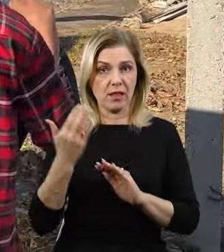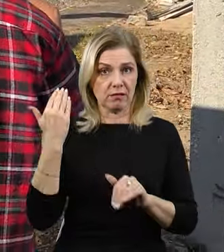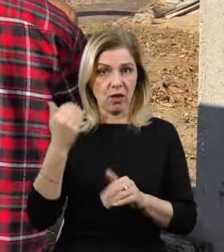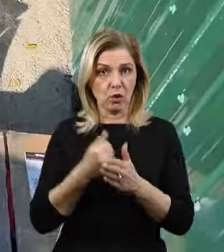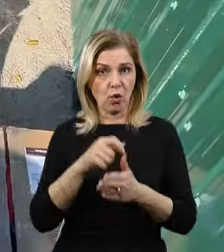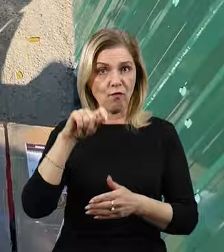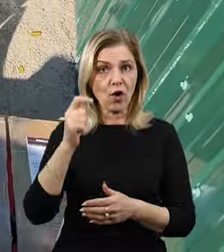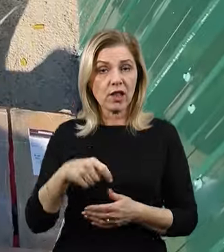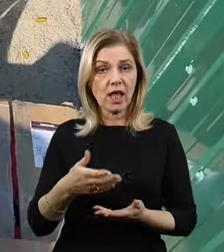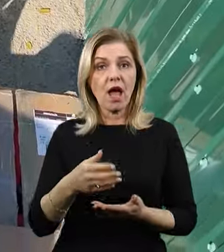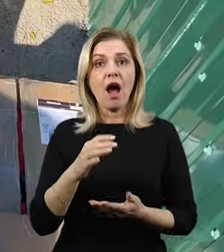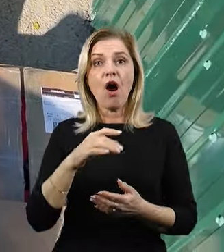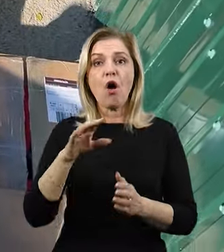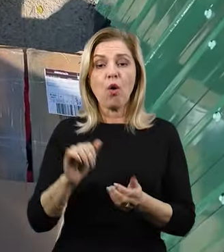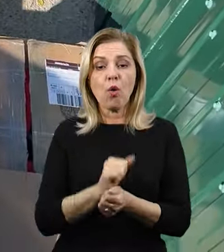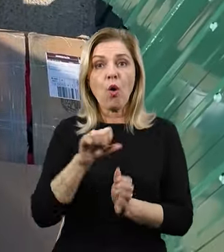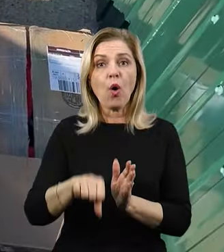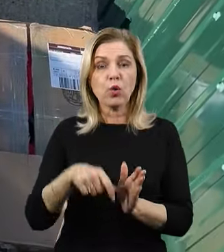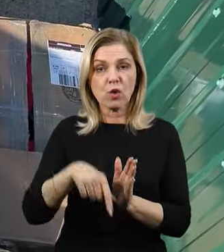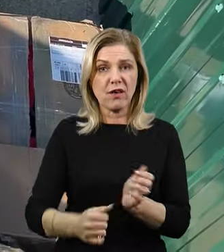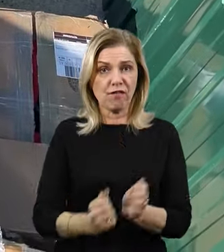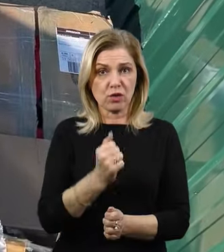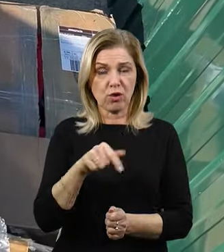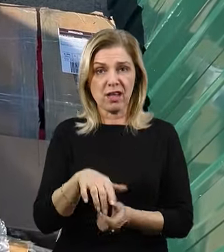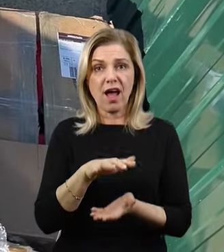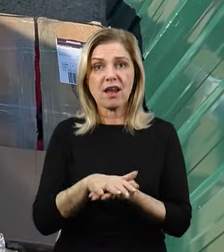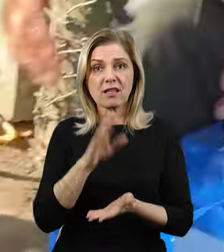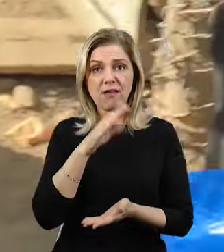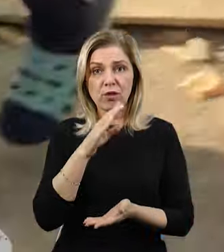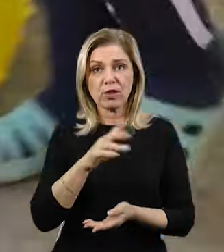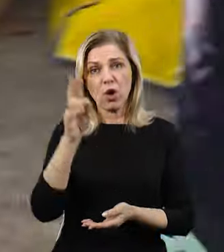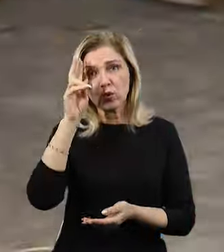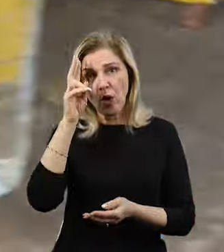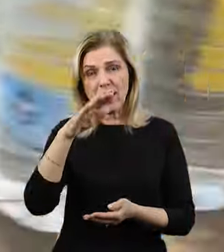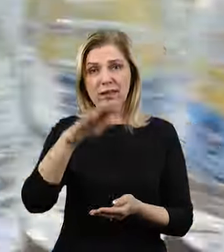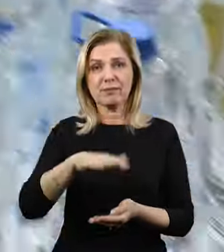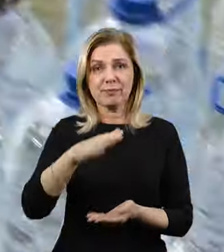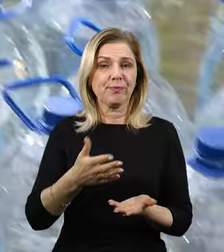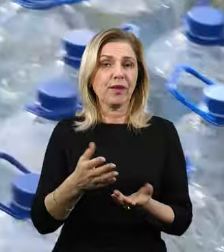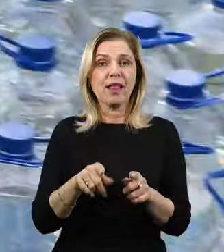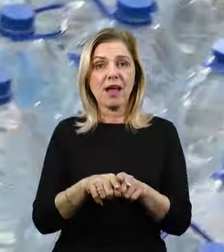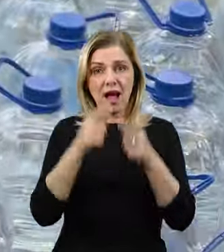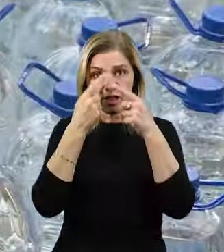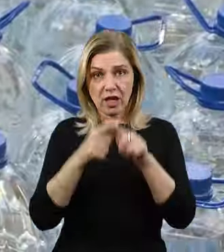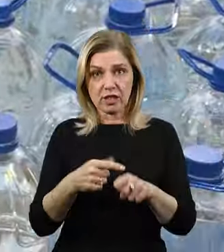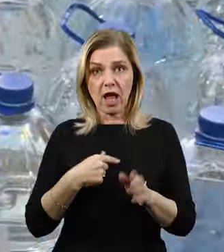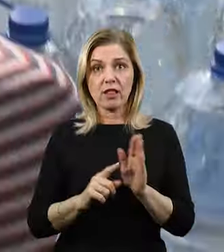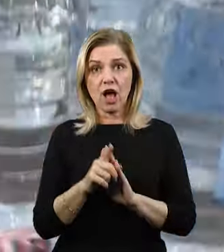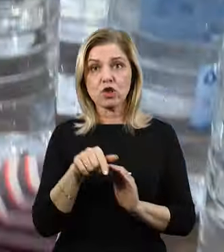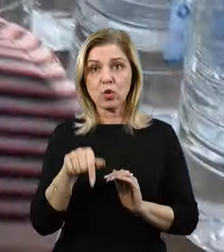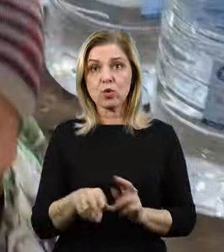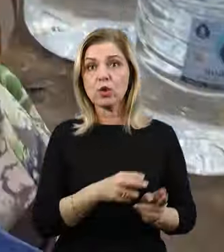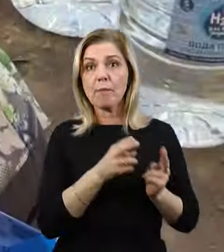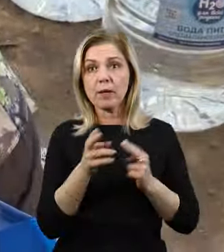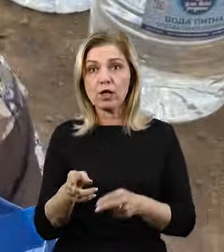колодці. Колодець один, чуть-чуть води є, люди його набирають, грязна вода, щоб там в Турець, таке технічна. Я почав сюди приїжджати, коли